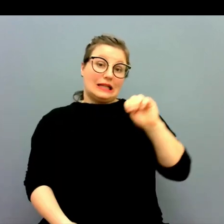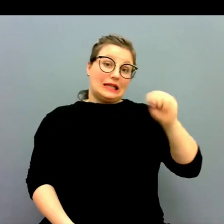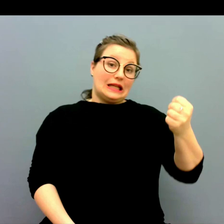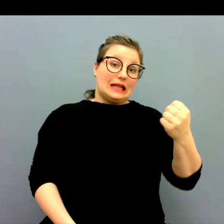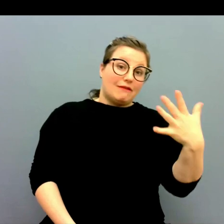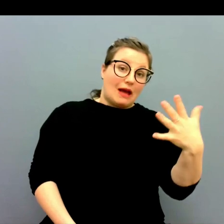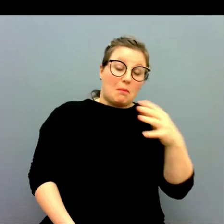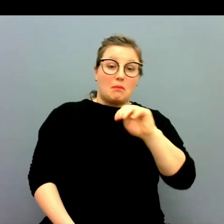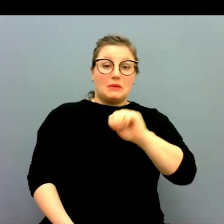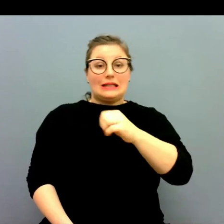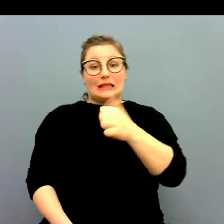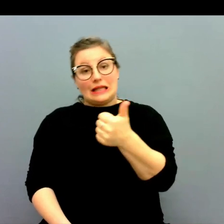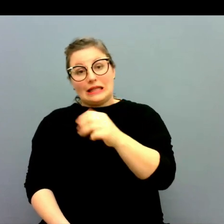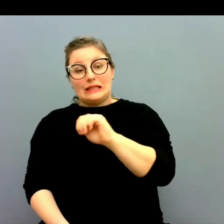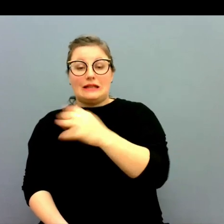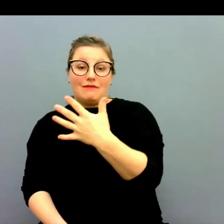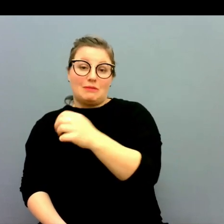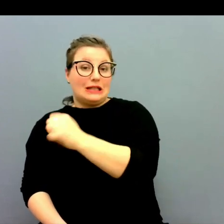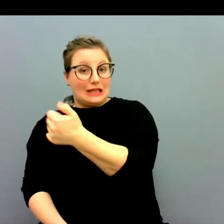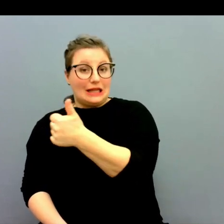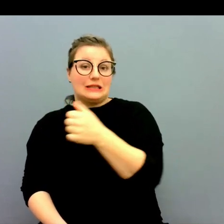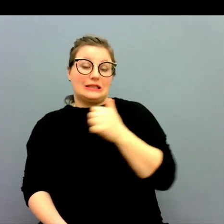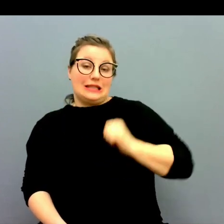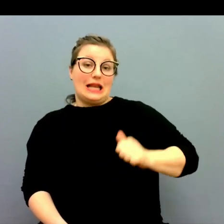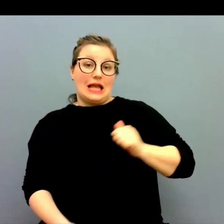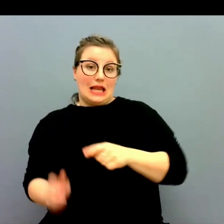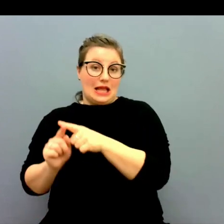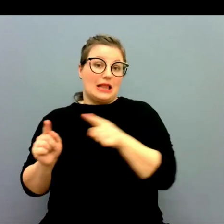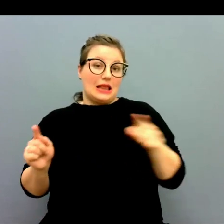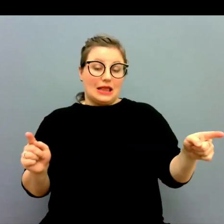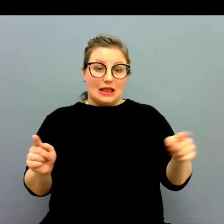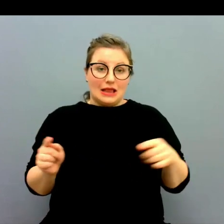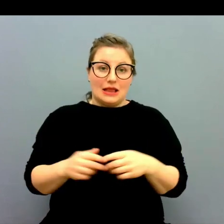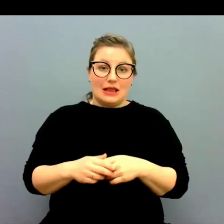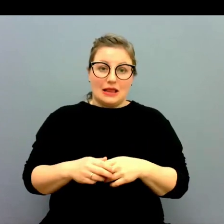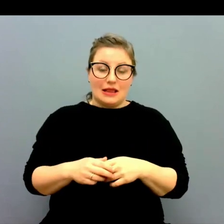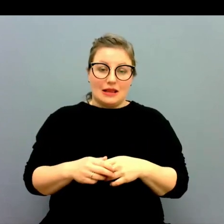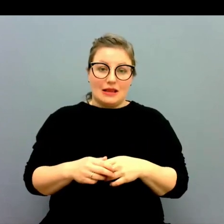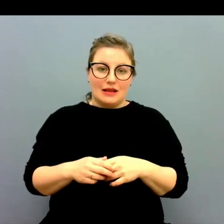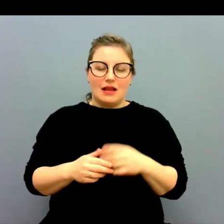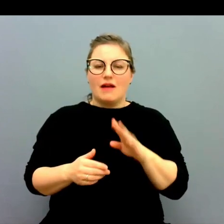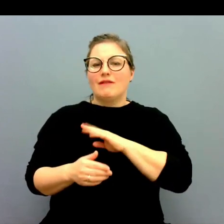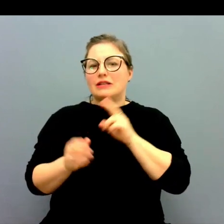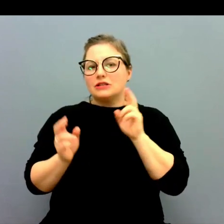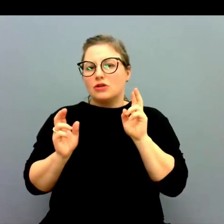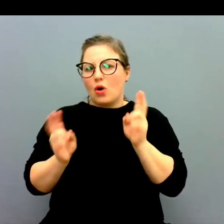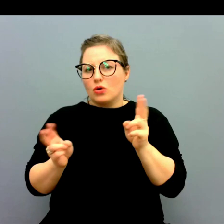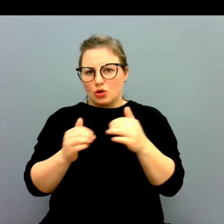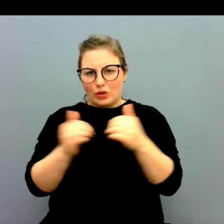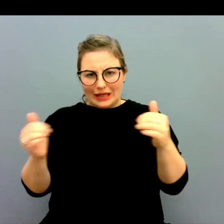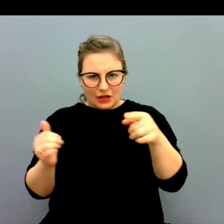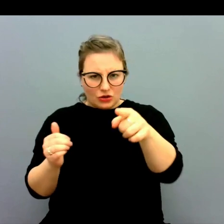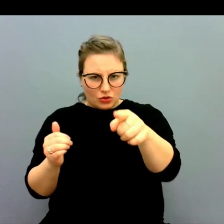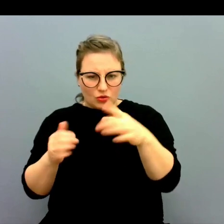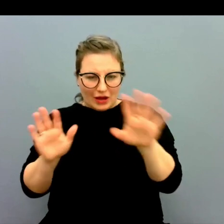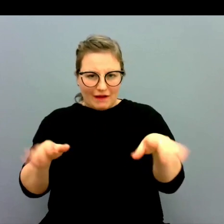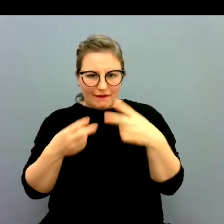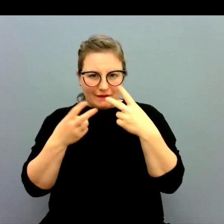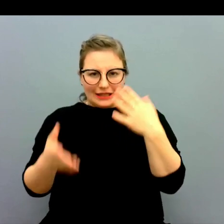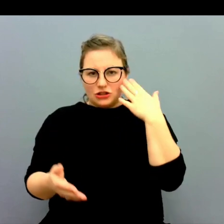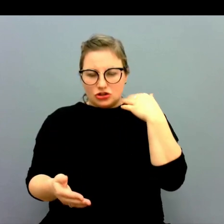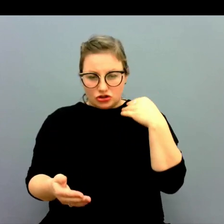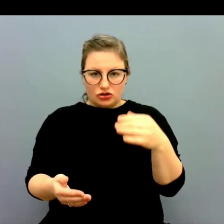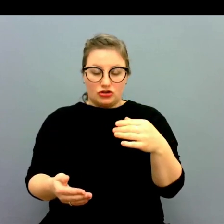95-96 procents tillgänglighet. Och det finns ju också en skillnad som du visade